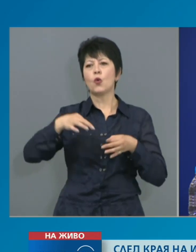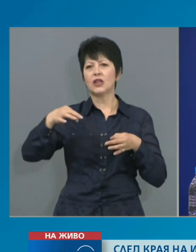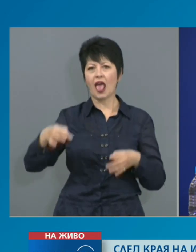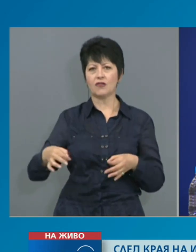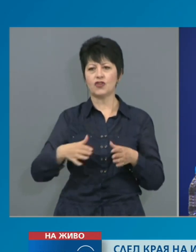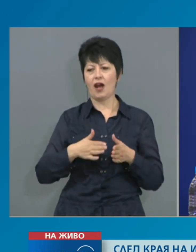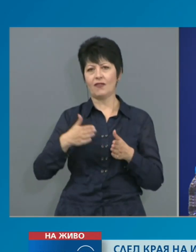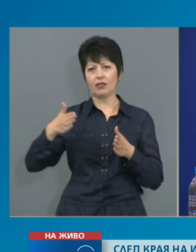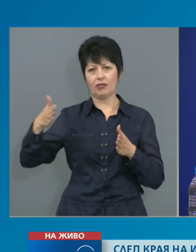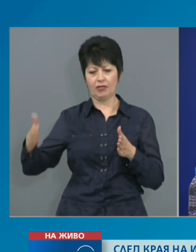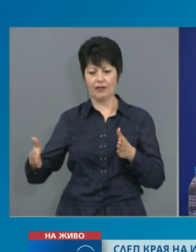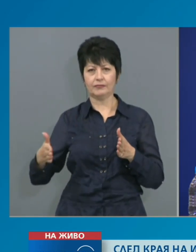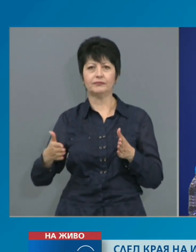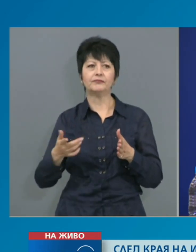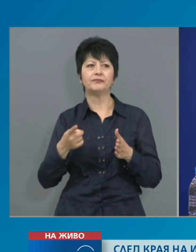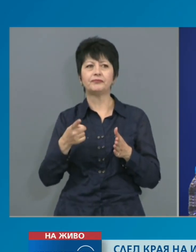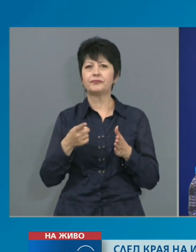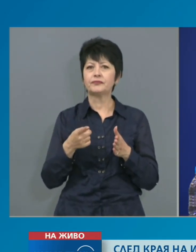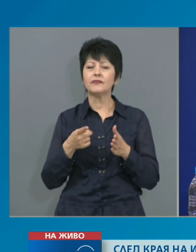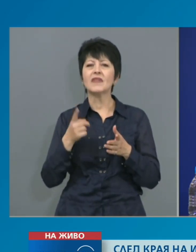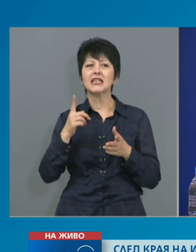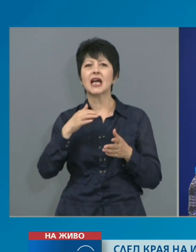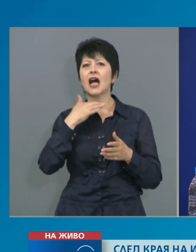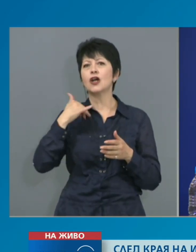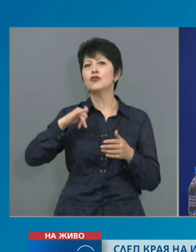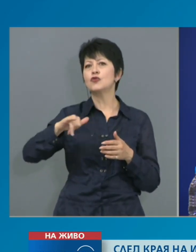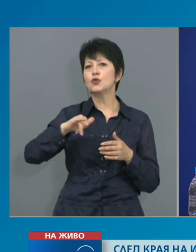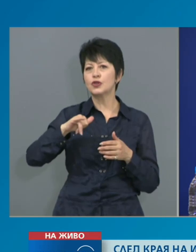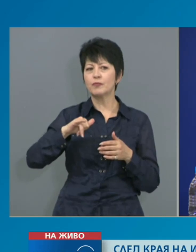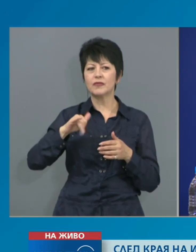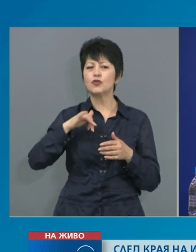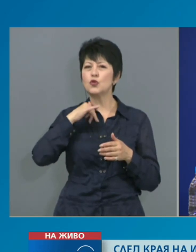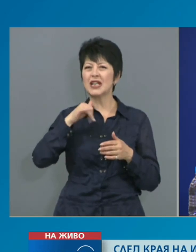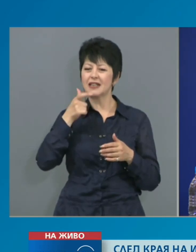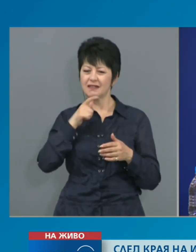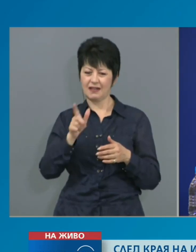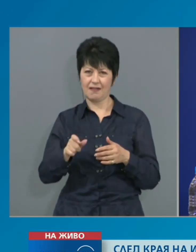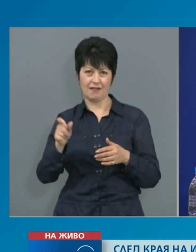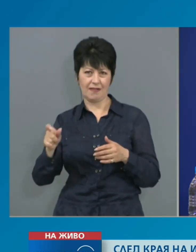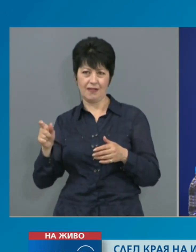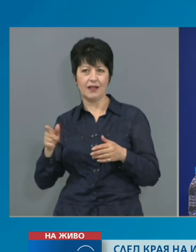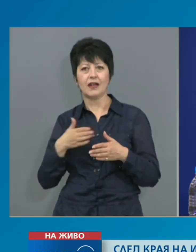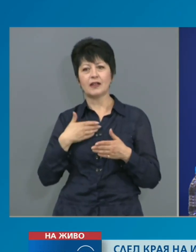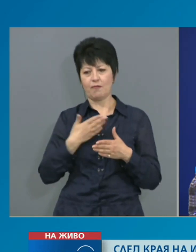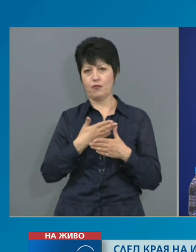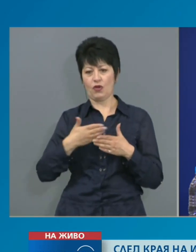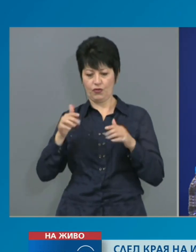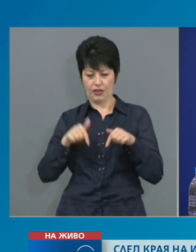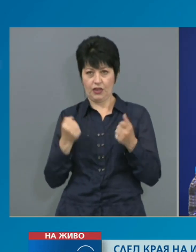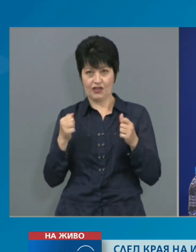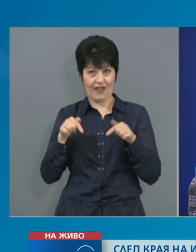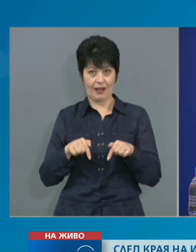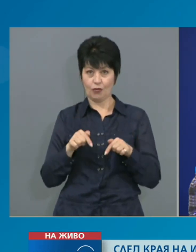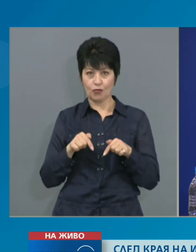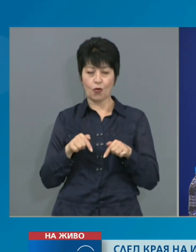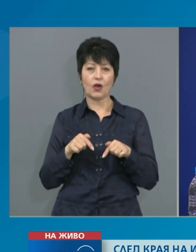документите на чужденци, прибиваващи в България, по отношение на мерките, които бяха приети в